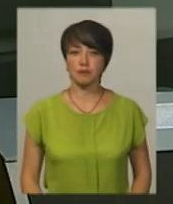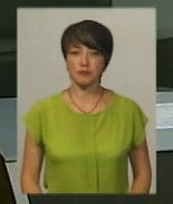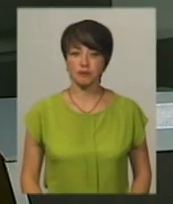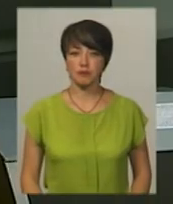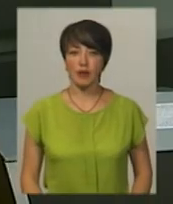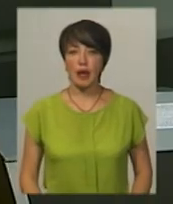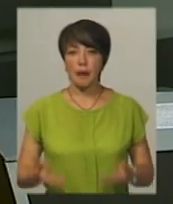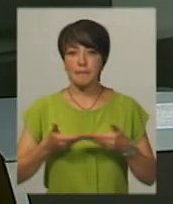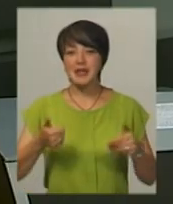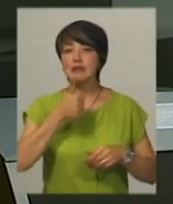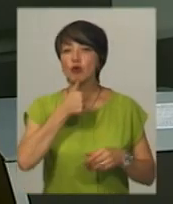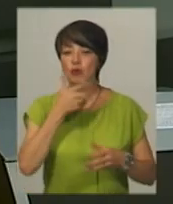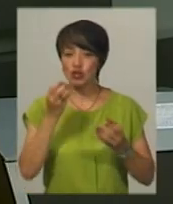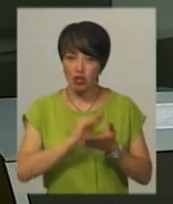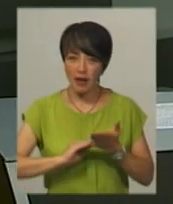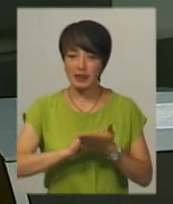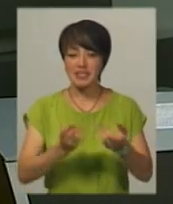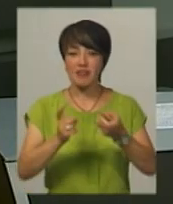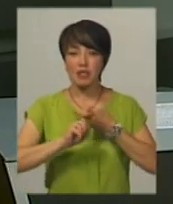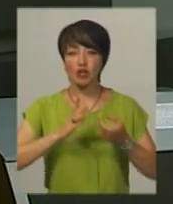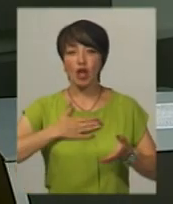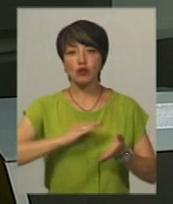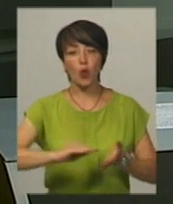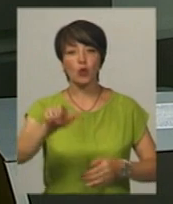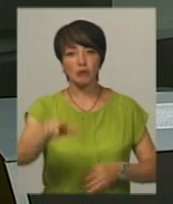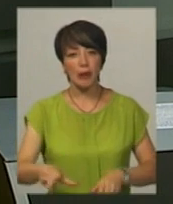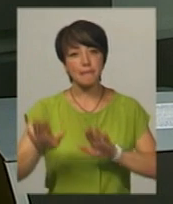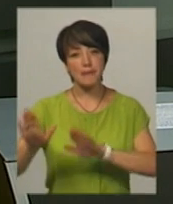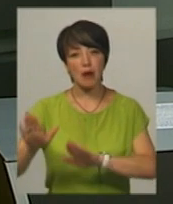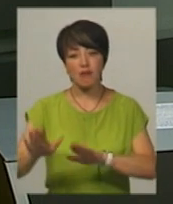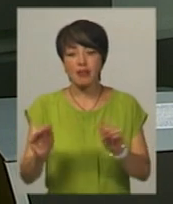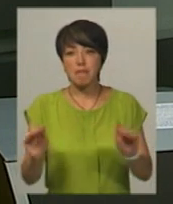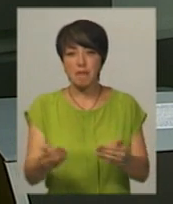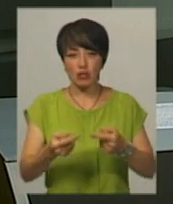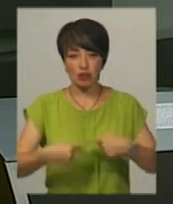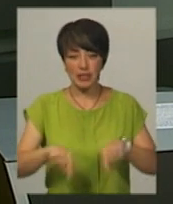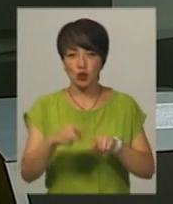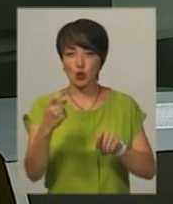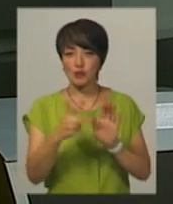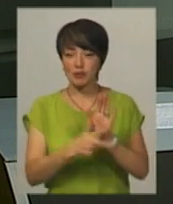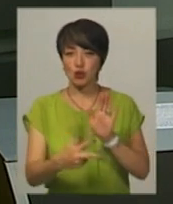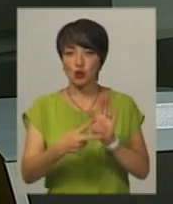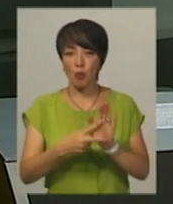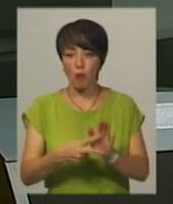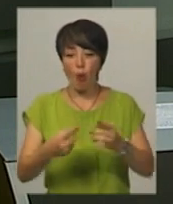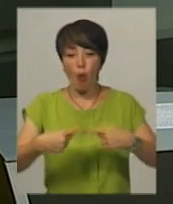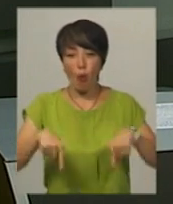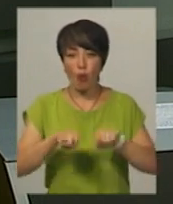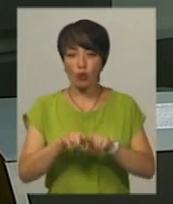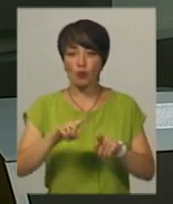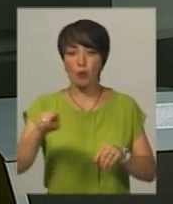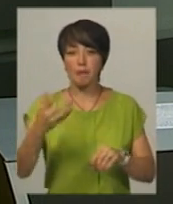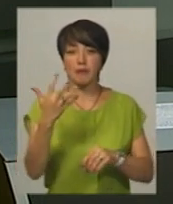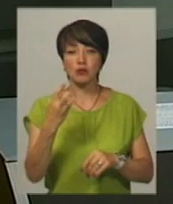Ми зараз спробуємо ще раз зв'язатися з нашою кореспонденткою, яка перебуває на найменшій дільниці 187-го. У округу з